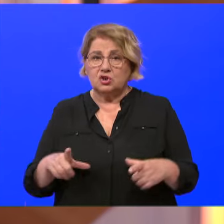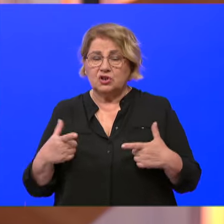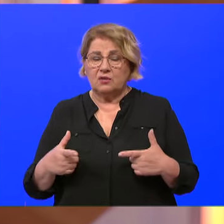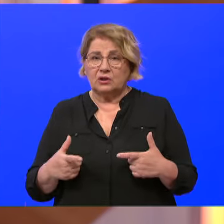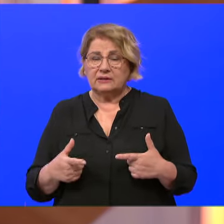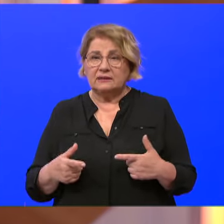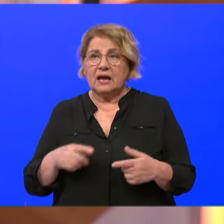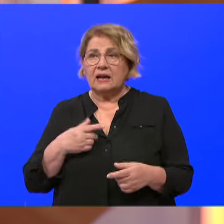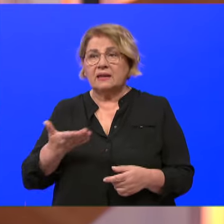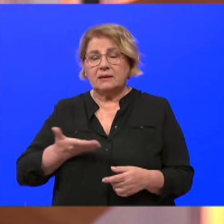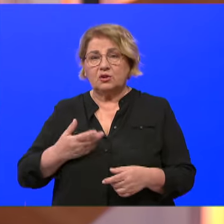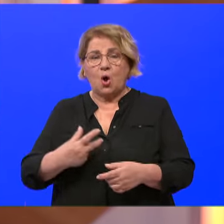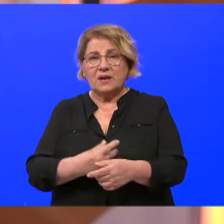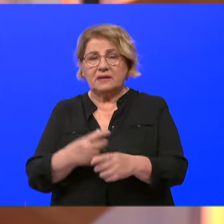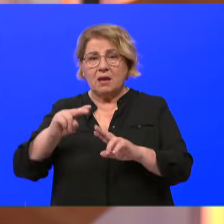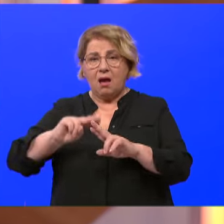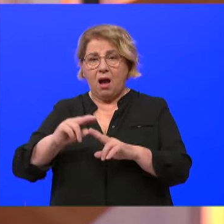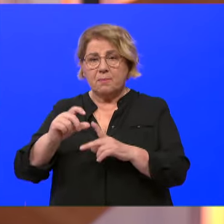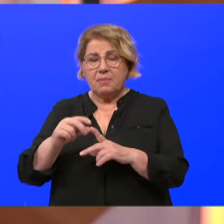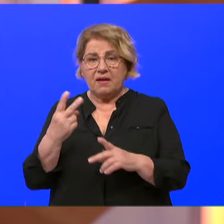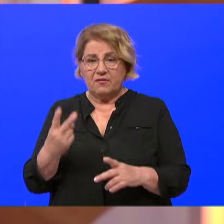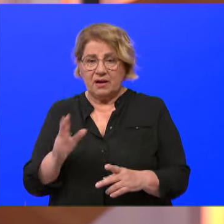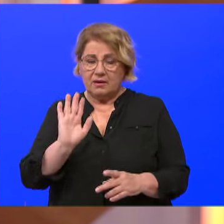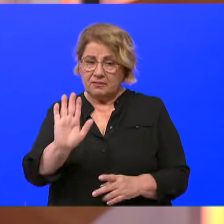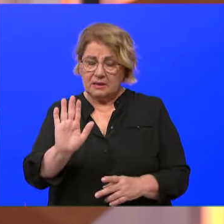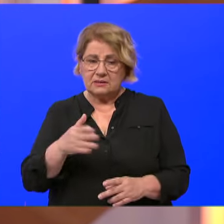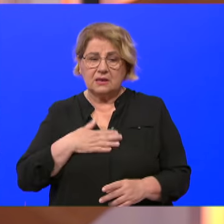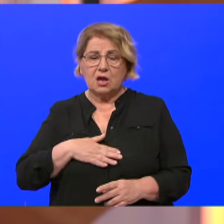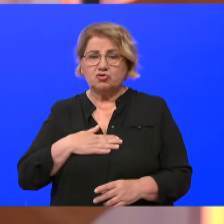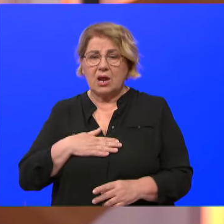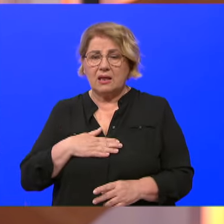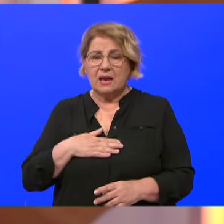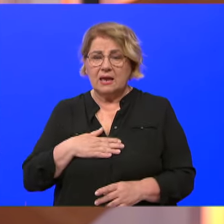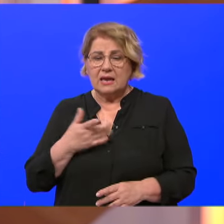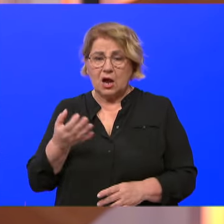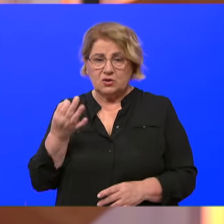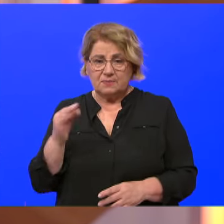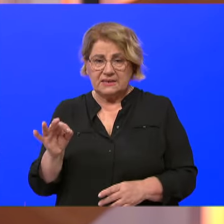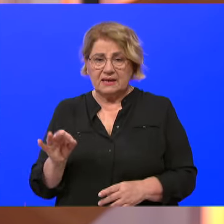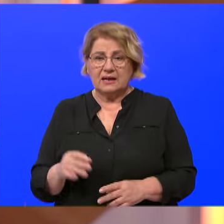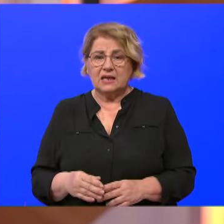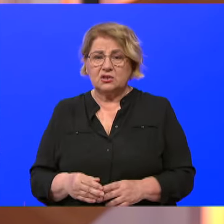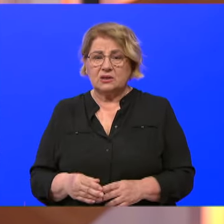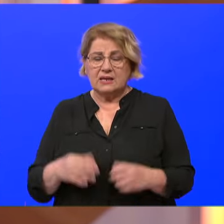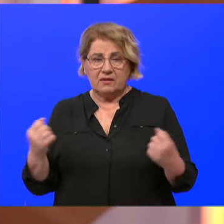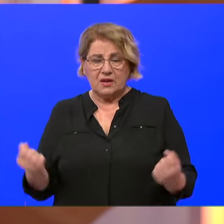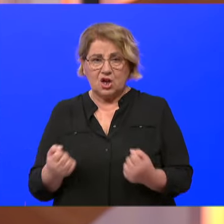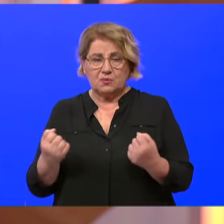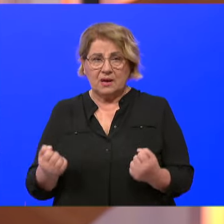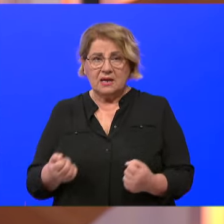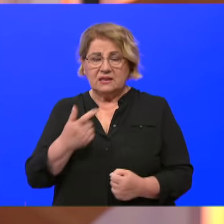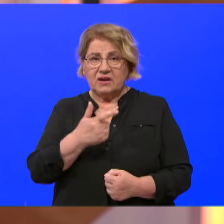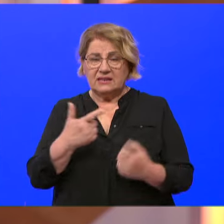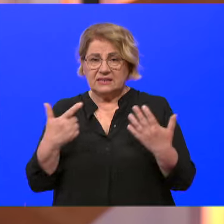HPVA i tak dalje. I moja želja kao specijaliste za vježbe za 27